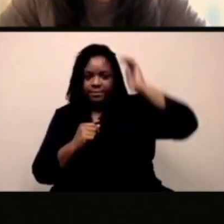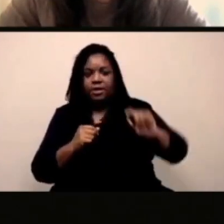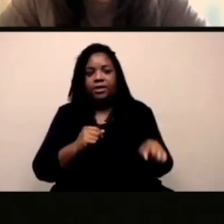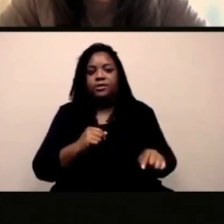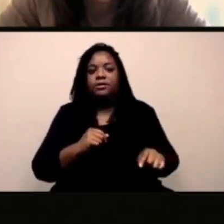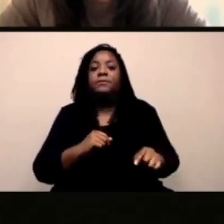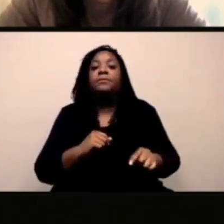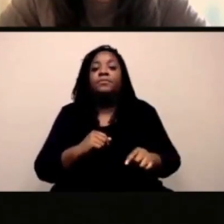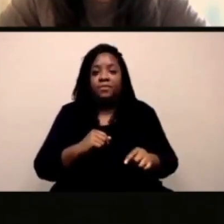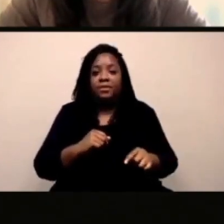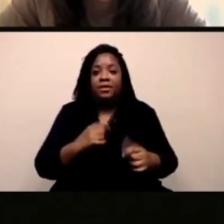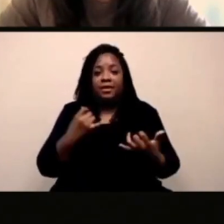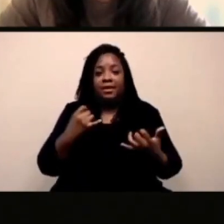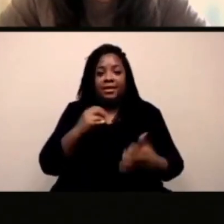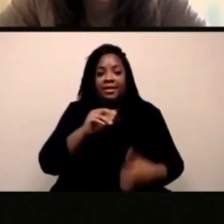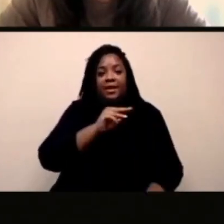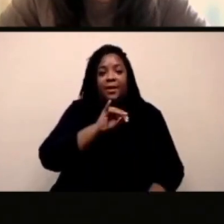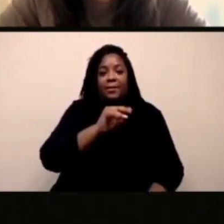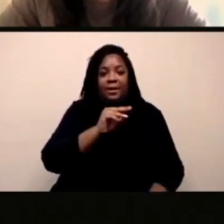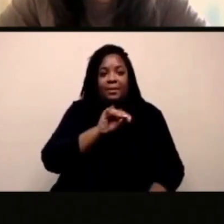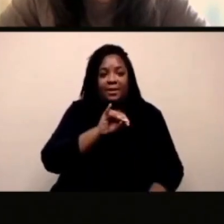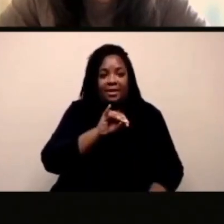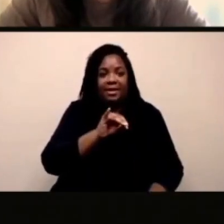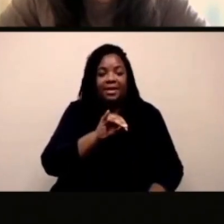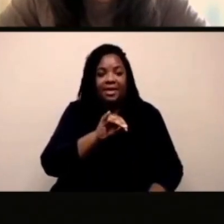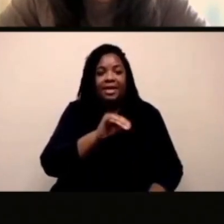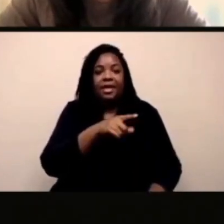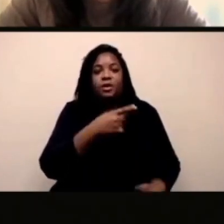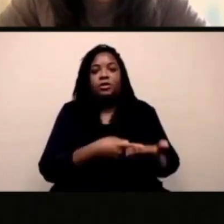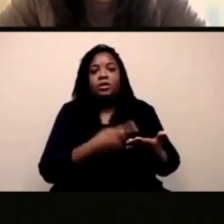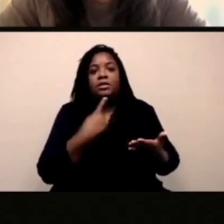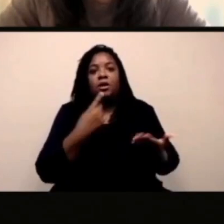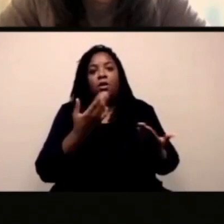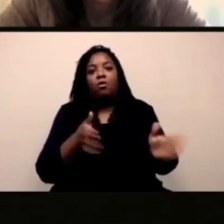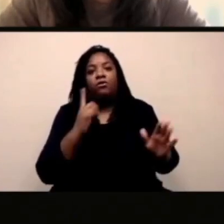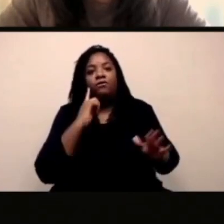Vedrete come sono i lavori al loro inizio, nella tappa iniziale.